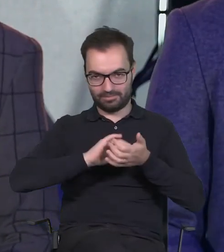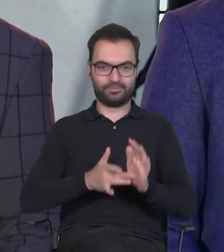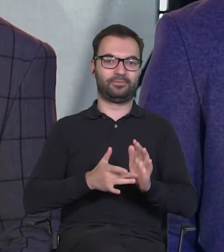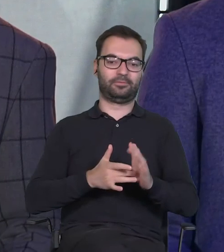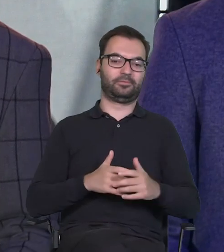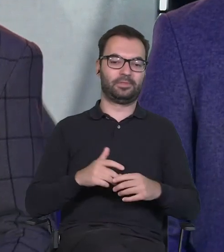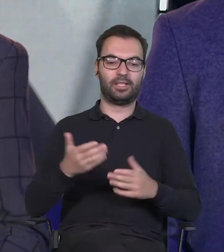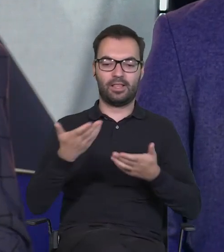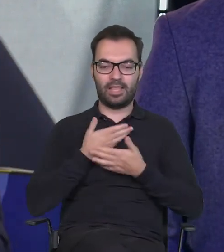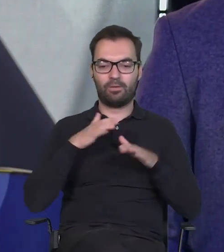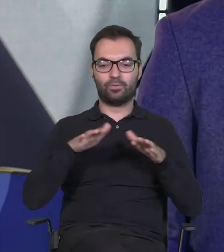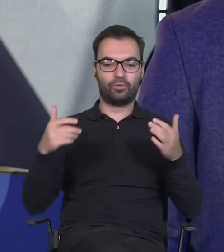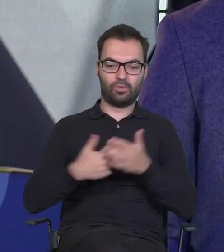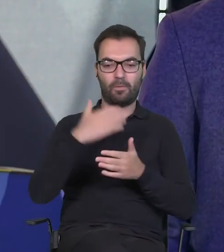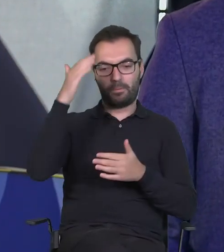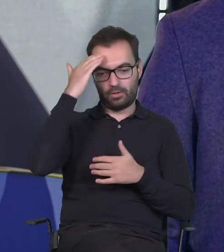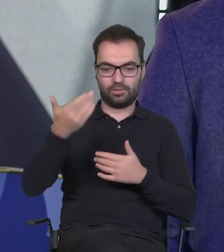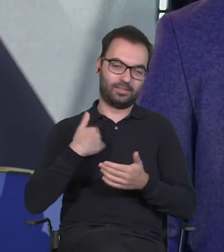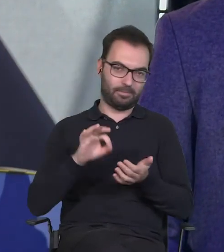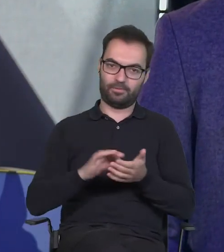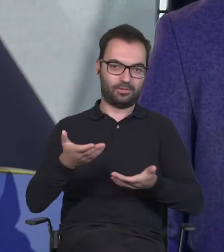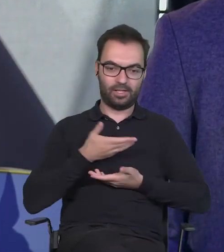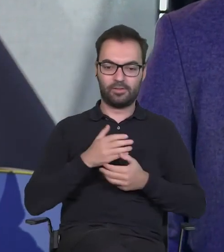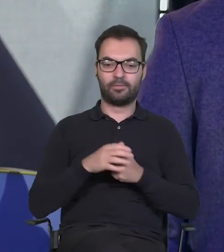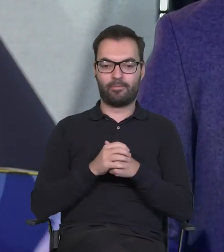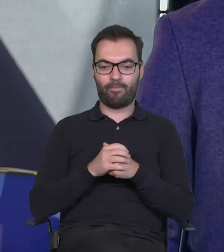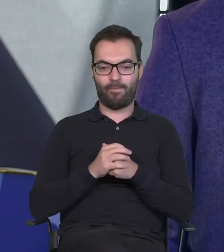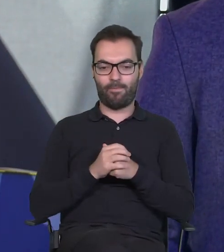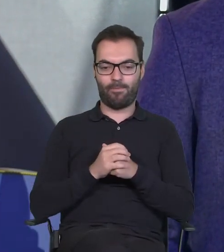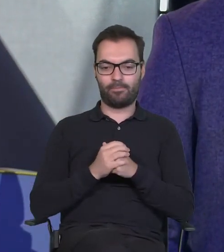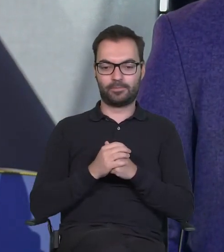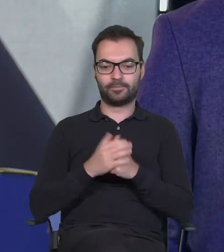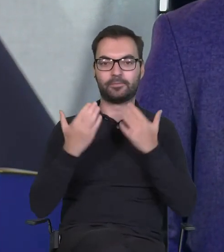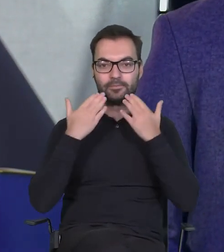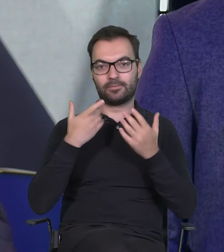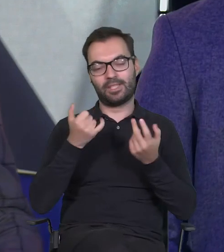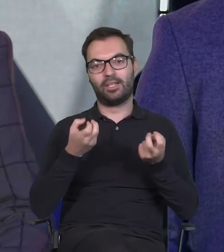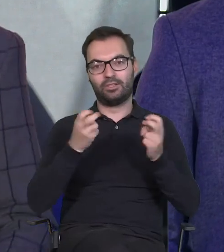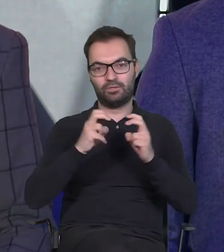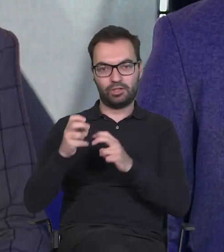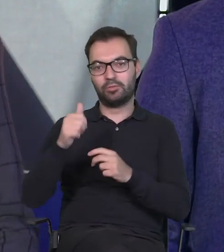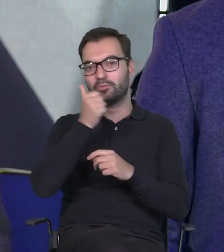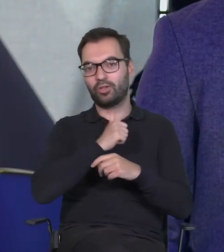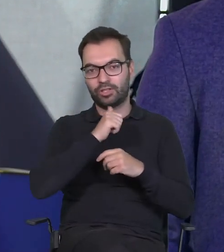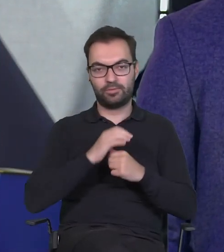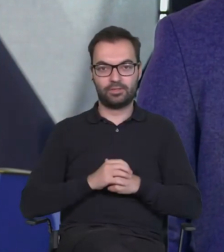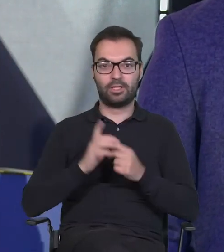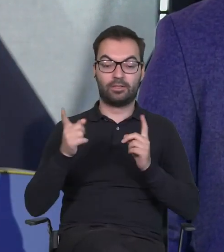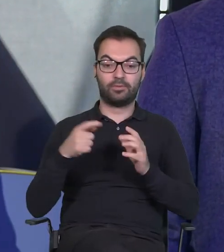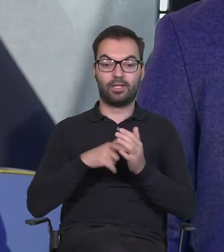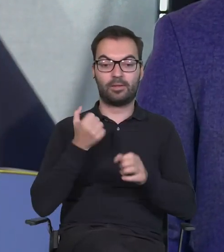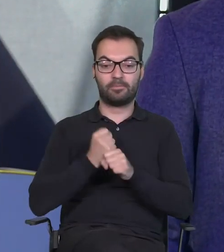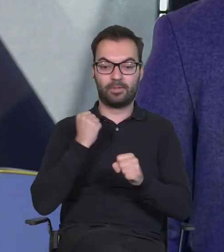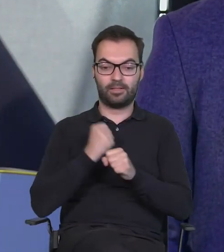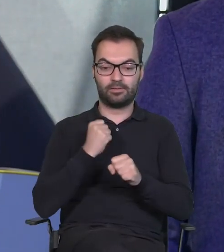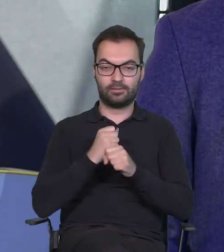Dał nam też na pewno wiele nowych umiejętności, które poznaliśmy typowo przy tworzeniu naszych prototypów albo przy pracy